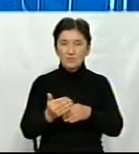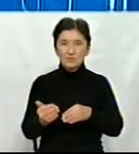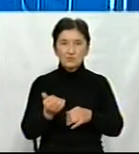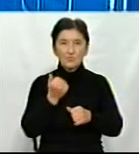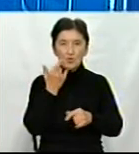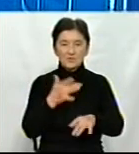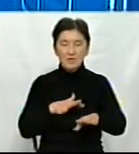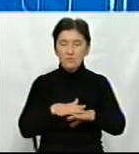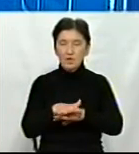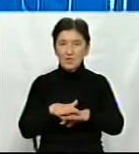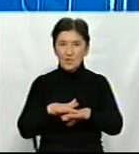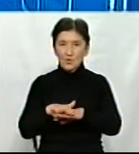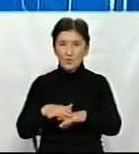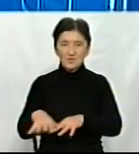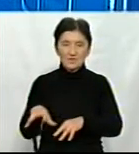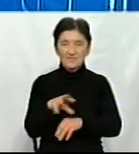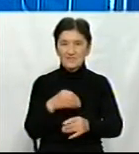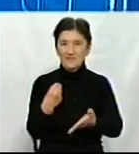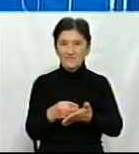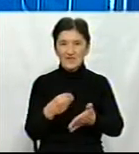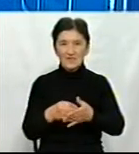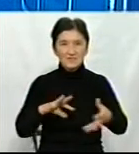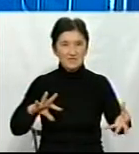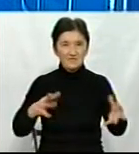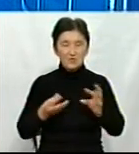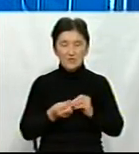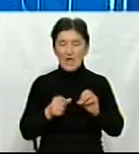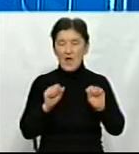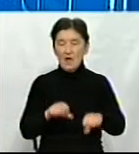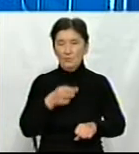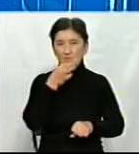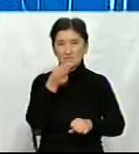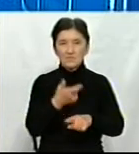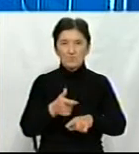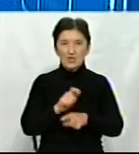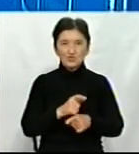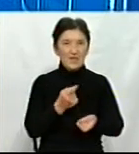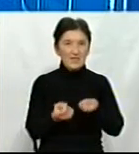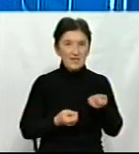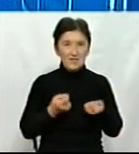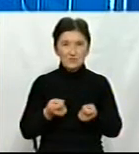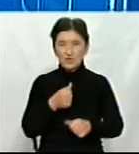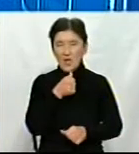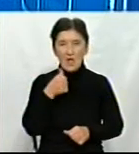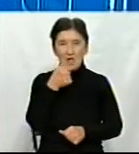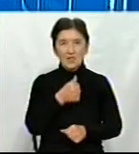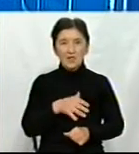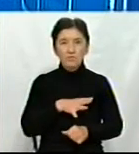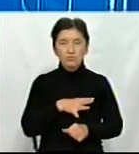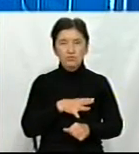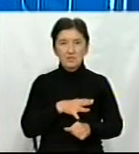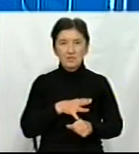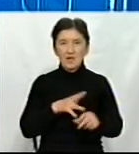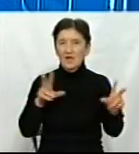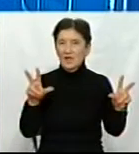порахують всі свої фінансові результати. Тоді можемо сказати більш детальніше, тому що, хоч і рік був невдалий в плані